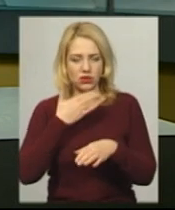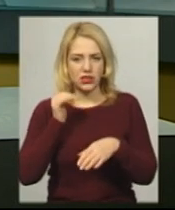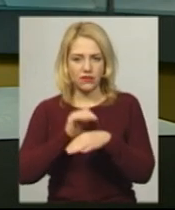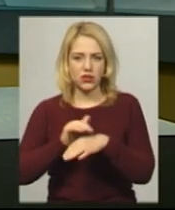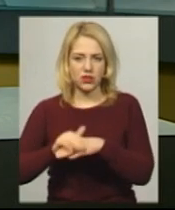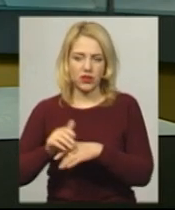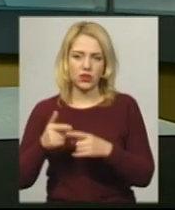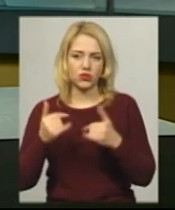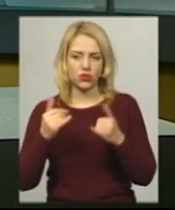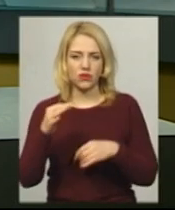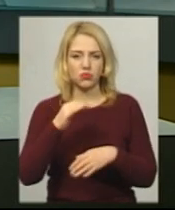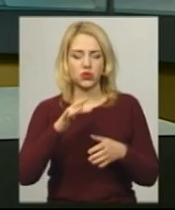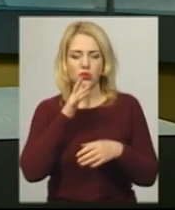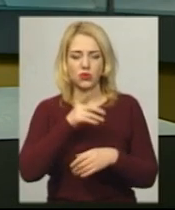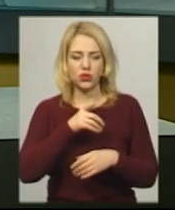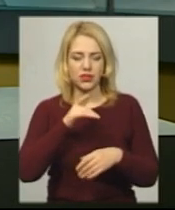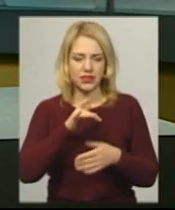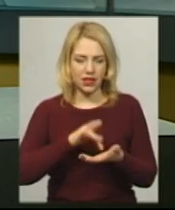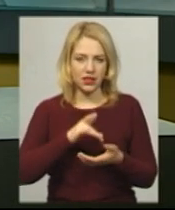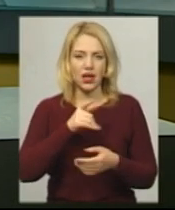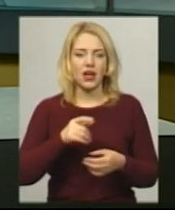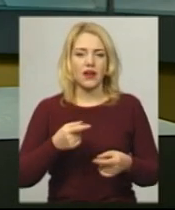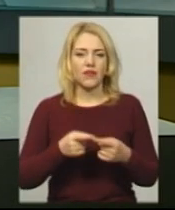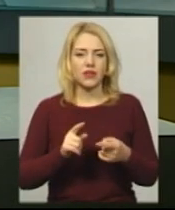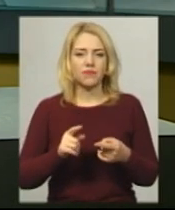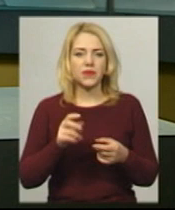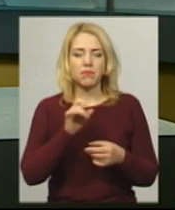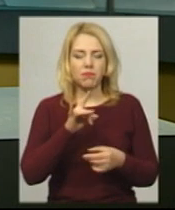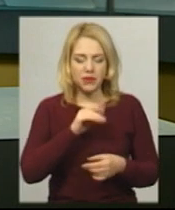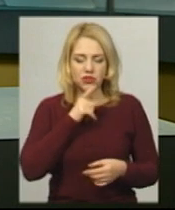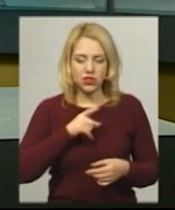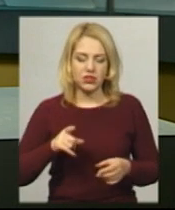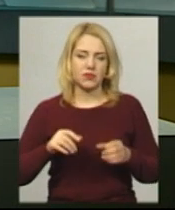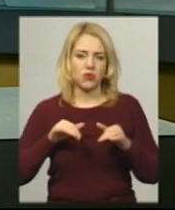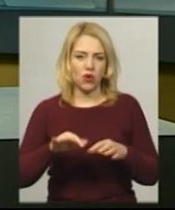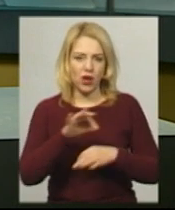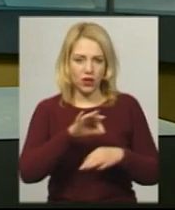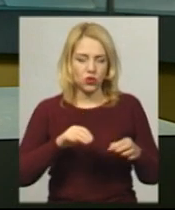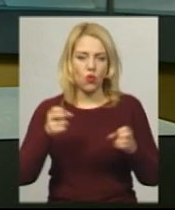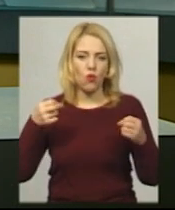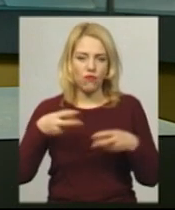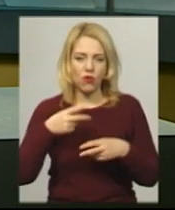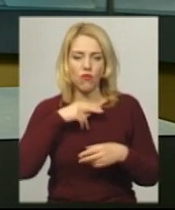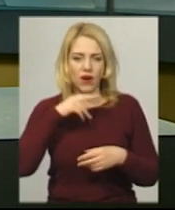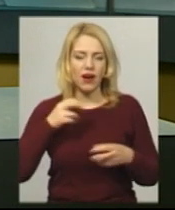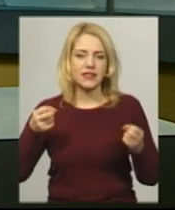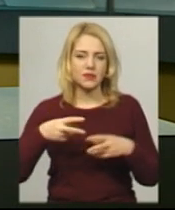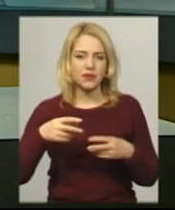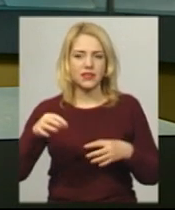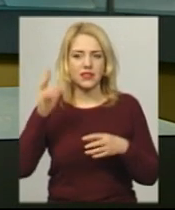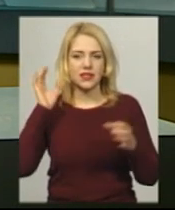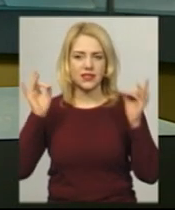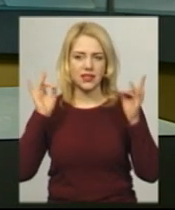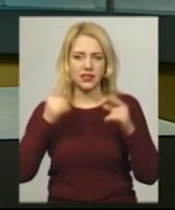в обласному центрі під час акції «Увага! Спецсигнал». Про це розповіла тимчасово виконуюча обов'язки старшого інспектора пресс-служби